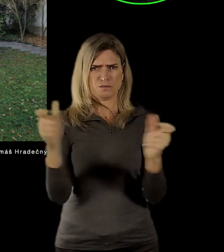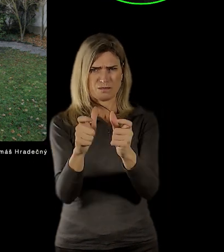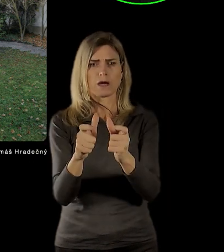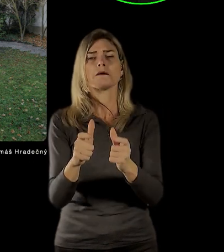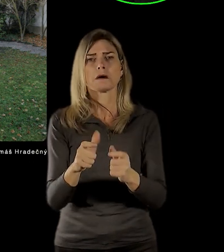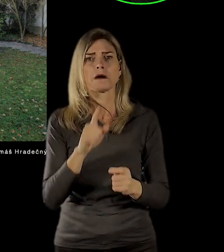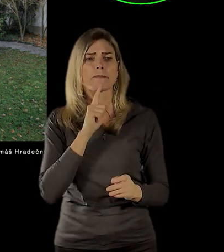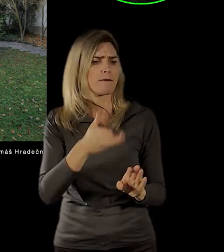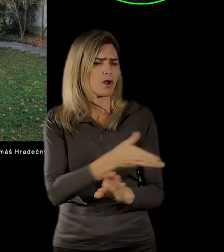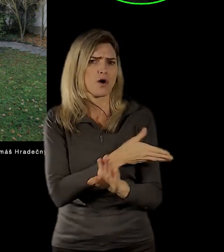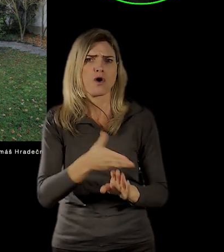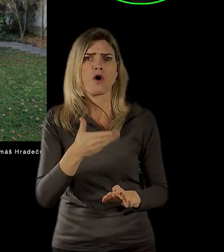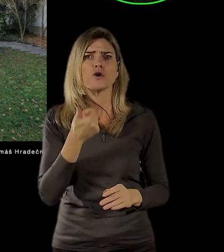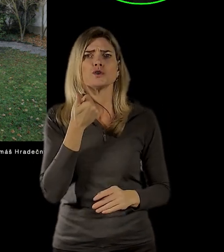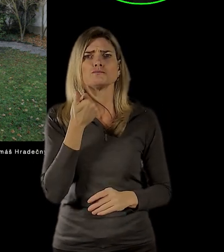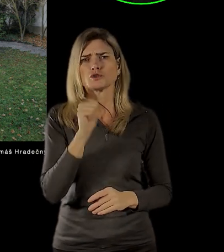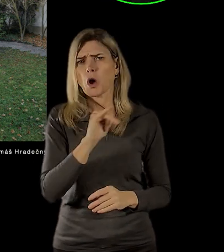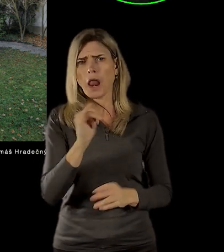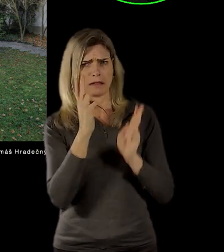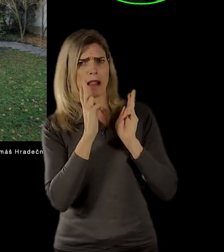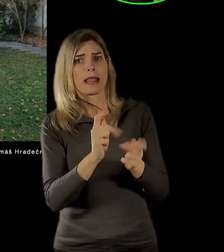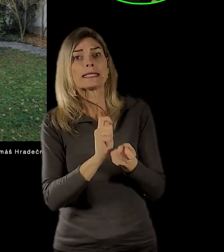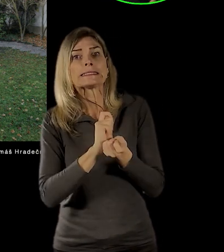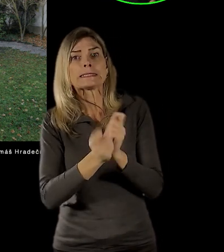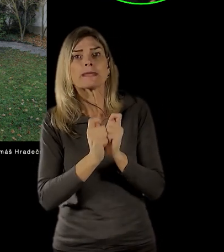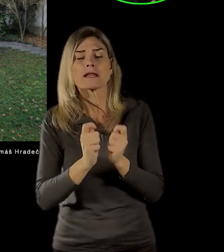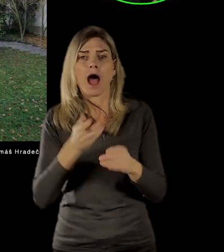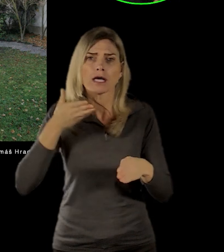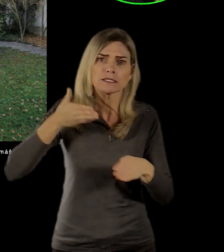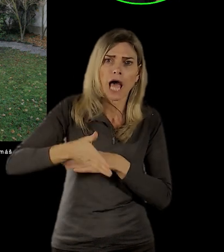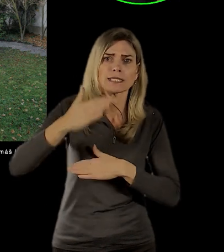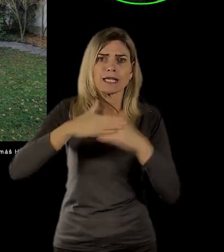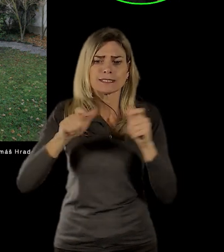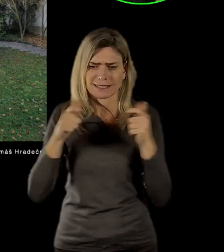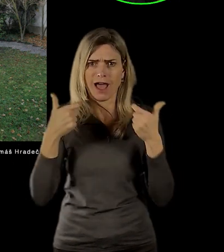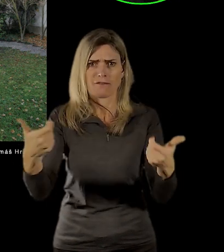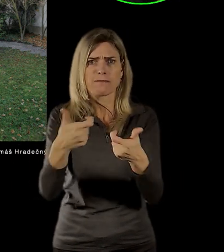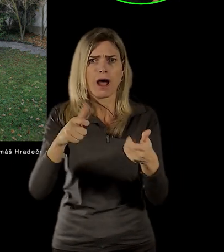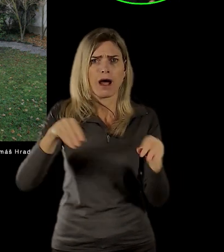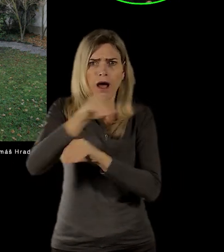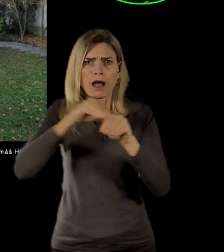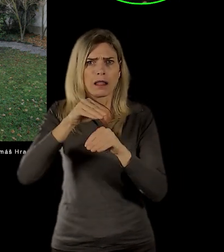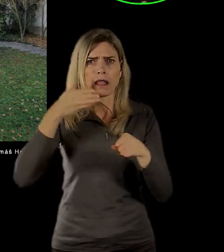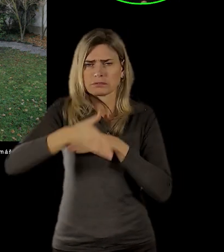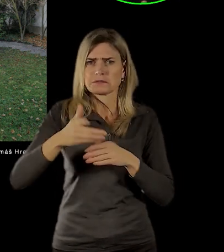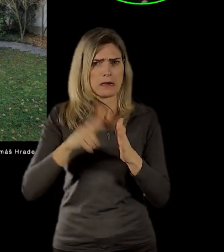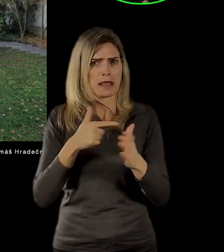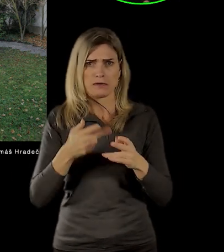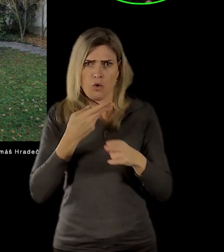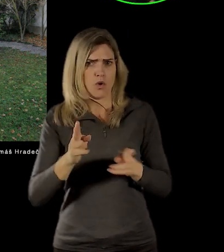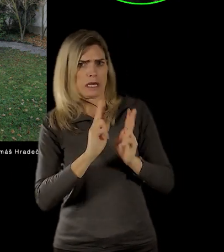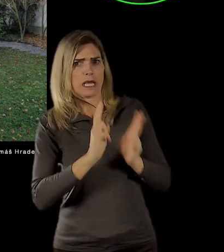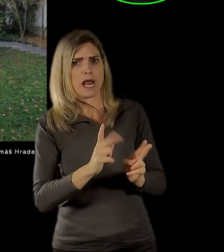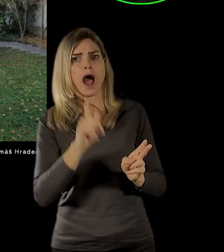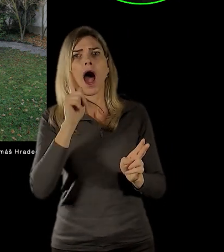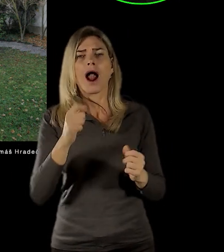posledních století příliš nezměnil, ale právě ta jeho ta fasáda, která dělá